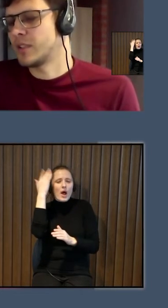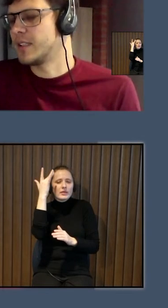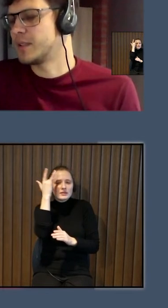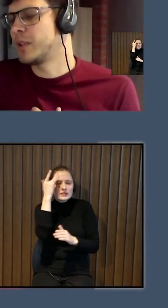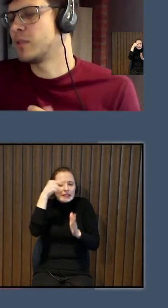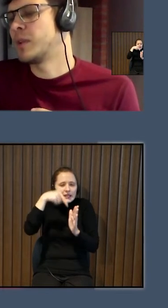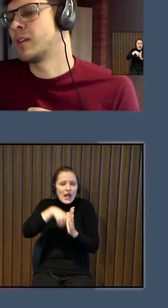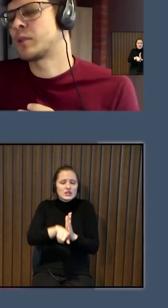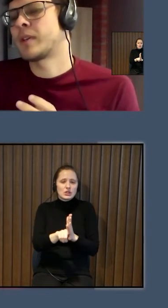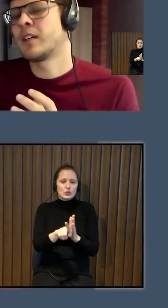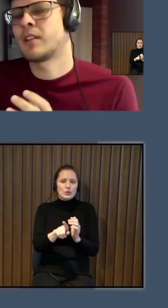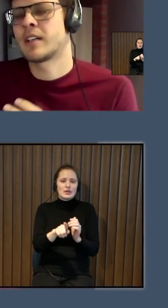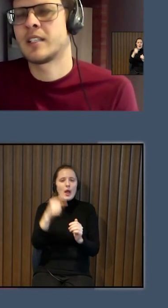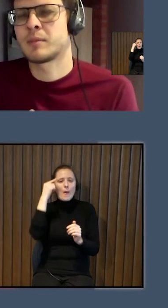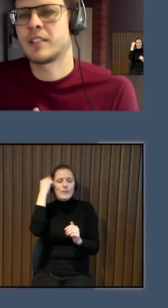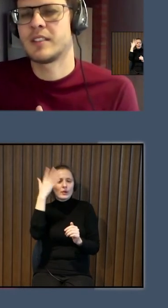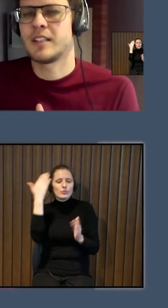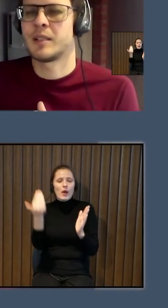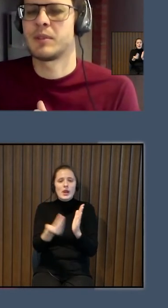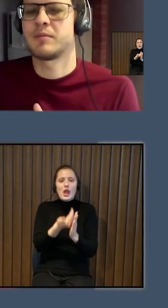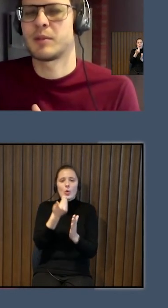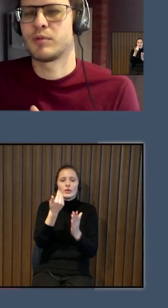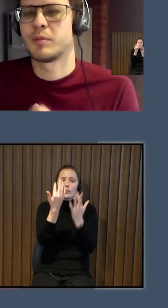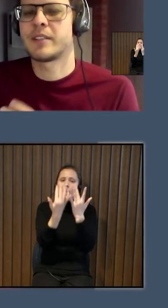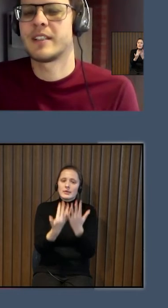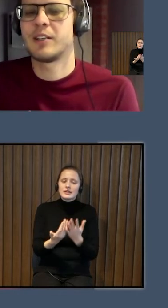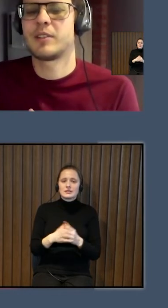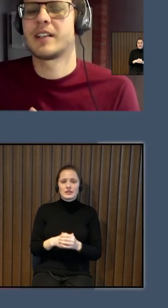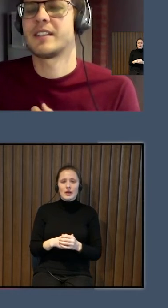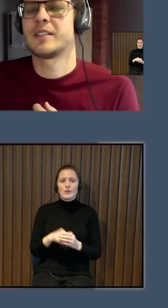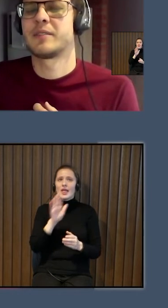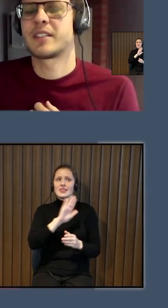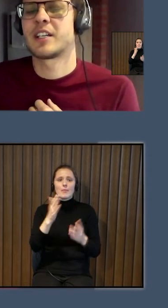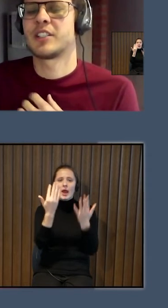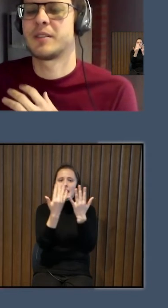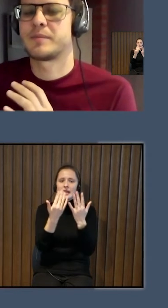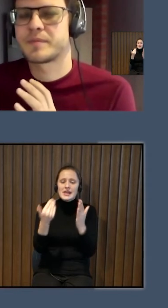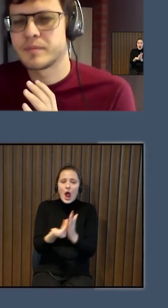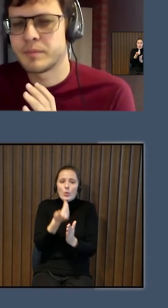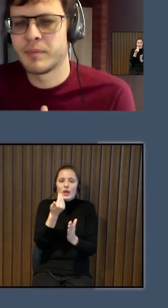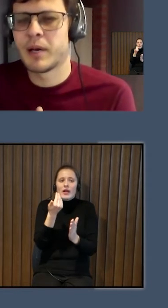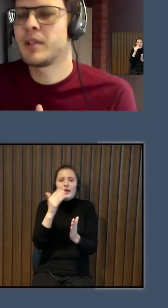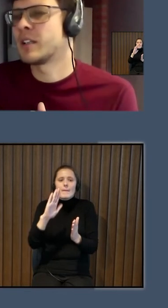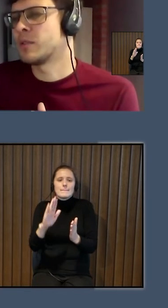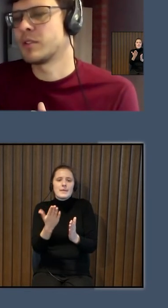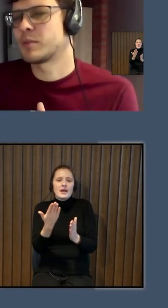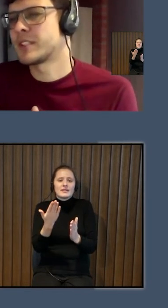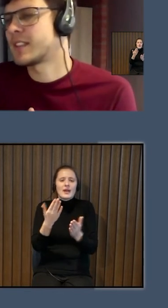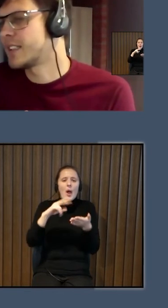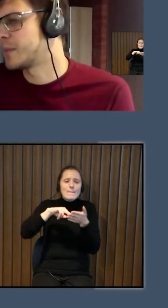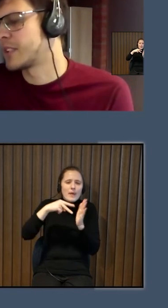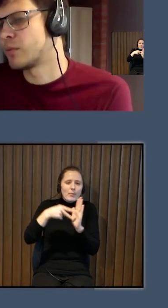padomājot, iedziļinoties, padomājot par jaunākajiem risinājumiem, varbūt, un pat ne jaunākajiem, vienkārši paplānojot.